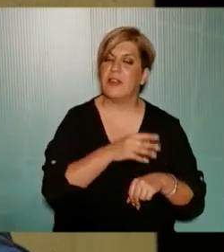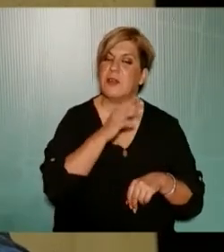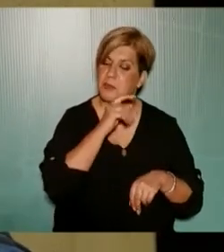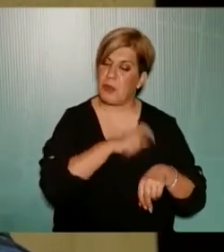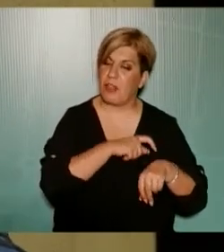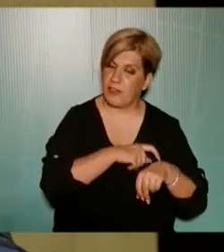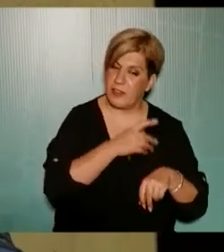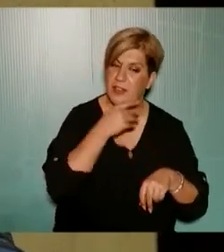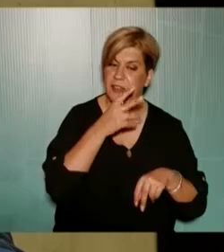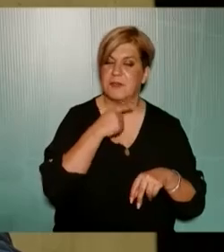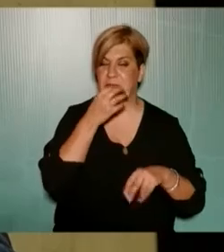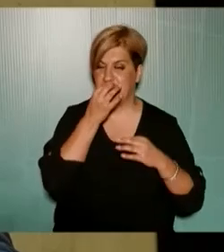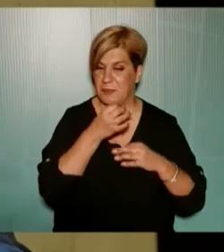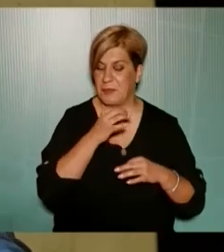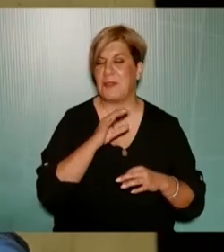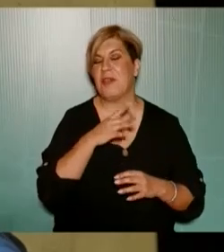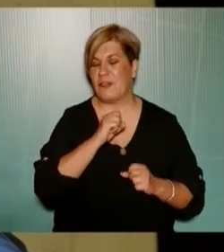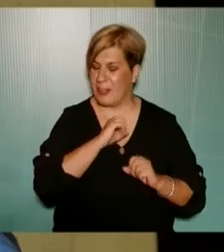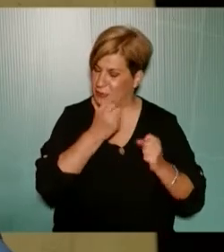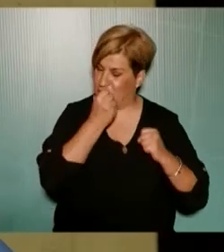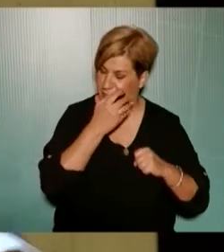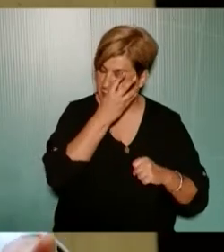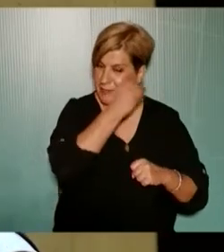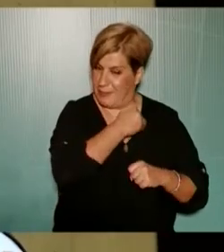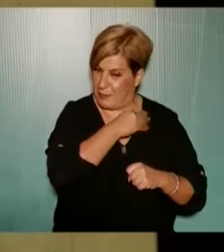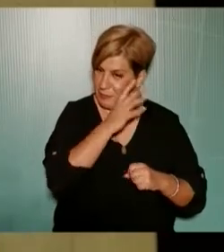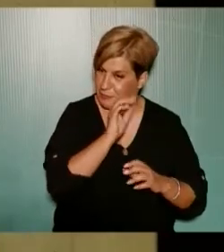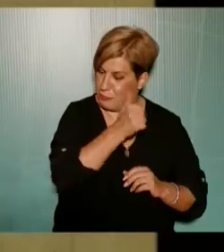Κωνσταντινίδης και άντε να πεις μετά Λοιπόν